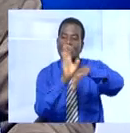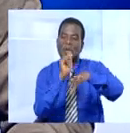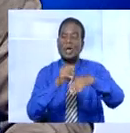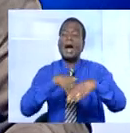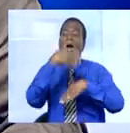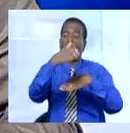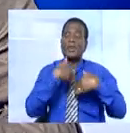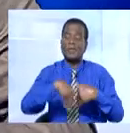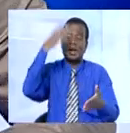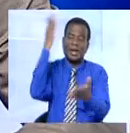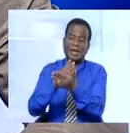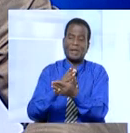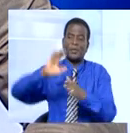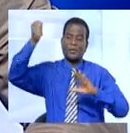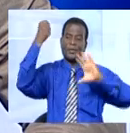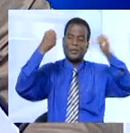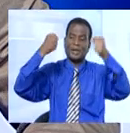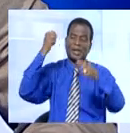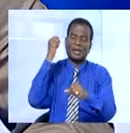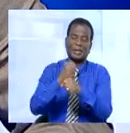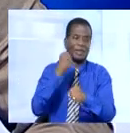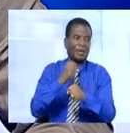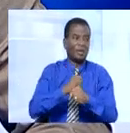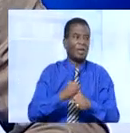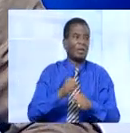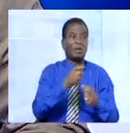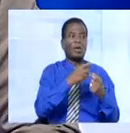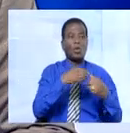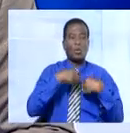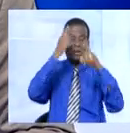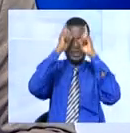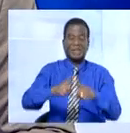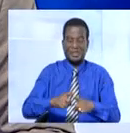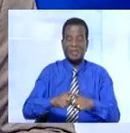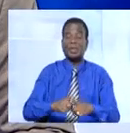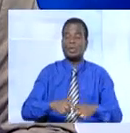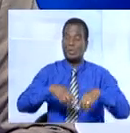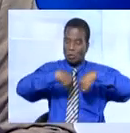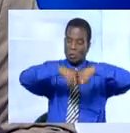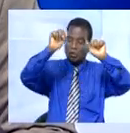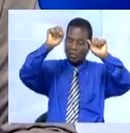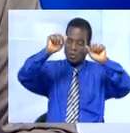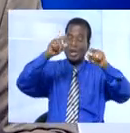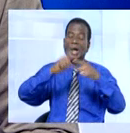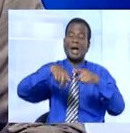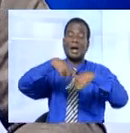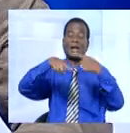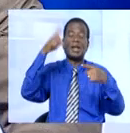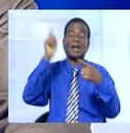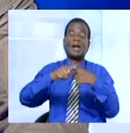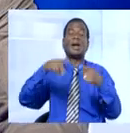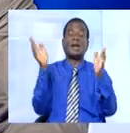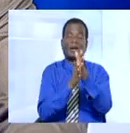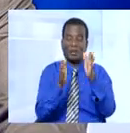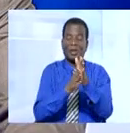un arrêt de travail depuis le 3 mars dernier, ont décidé de reprendre le chemin des classes après leur rencontre avec la